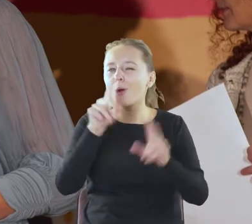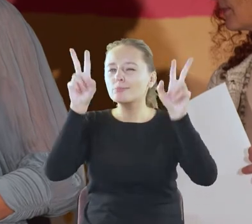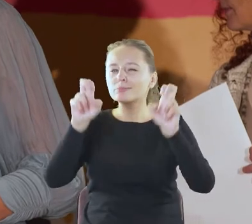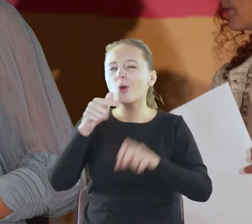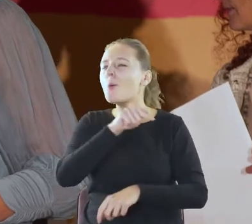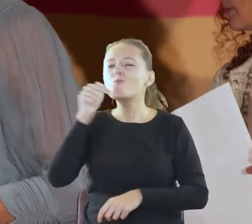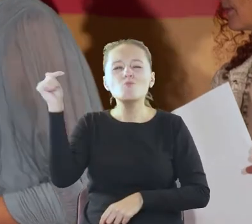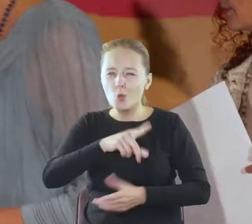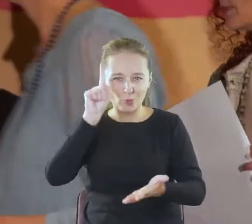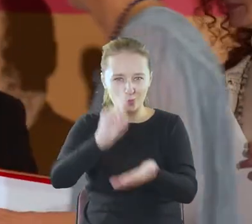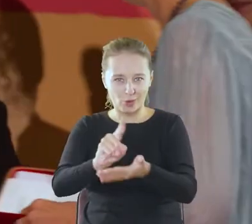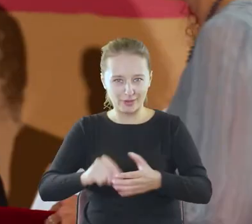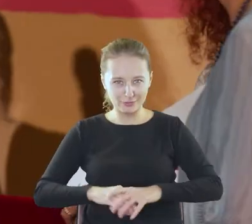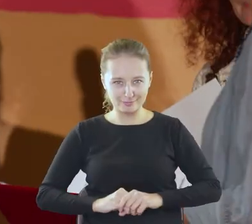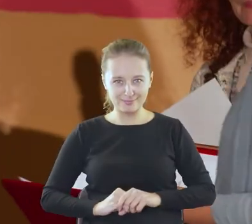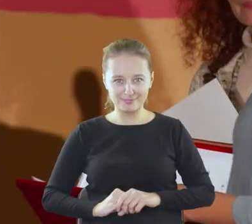powieść.